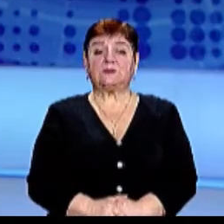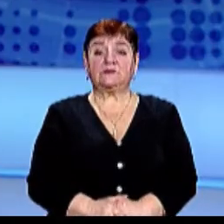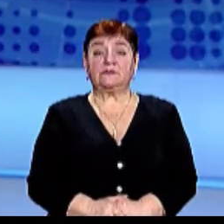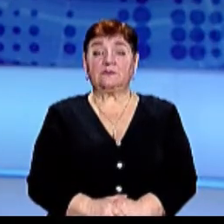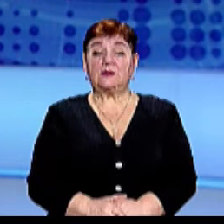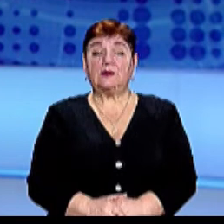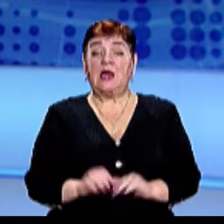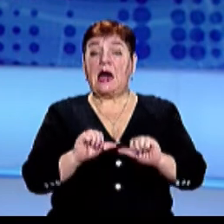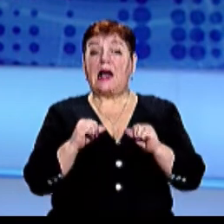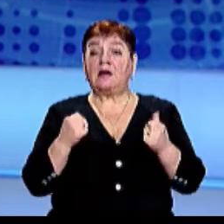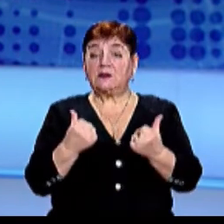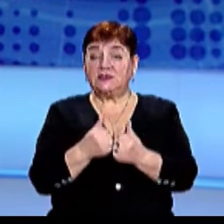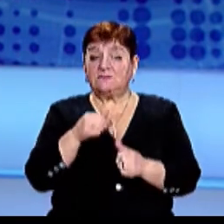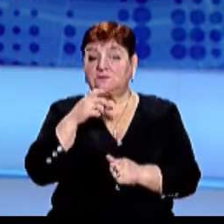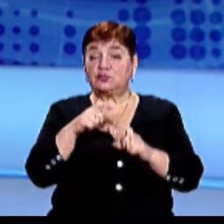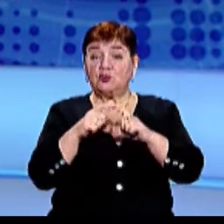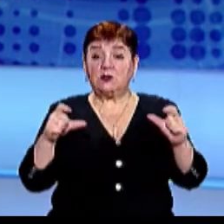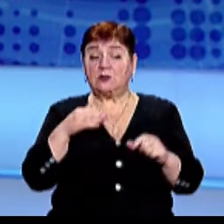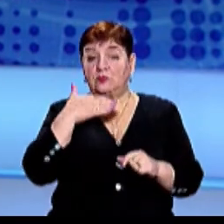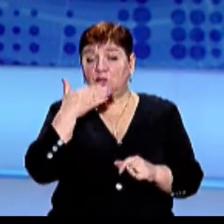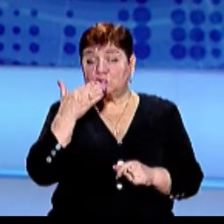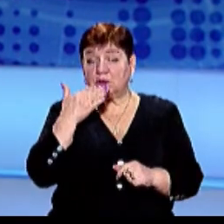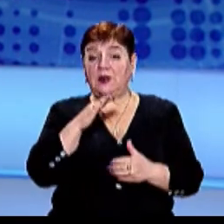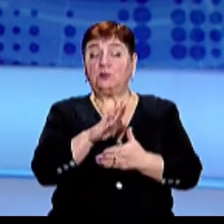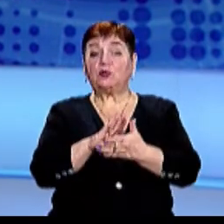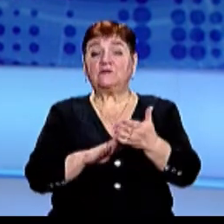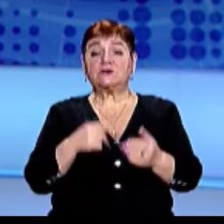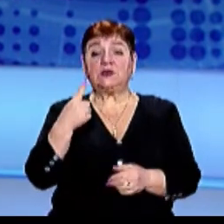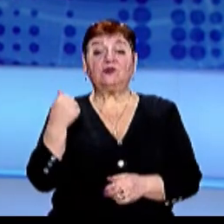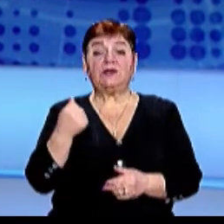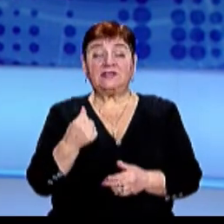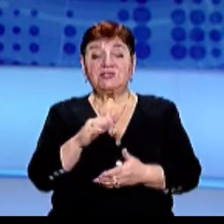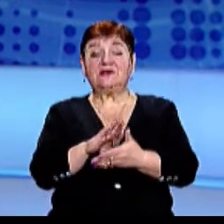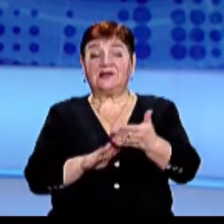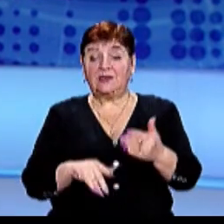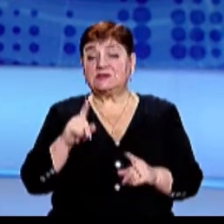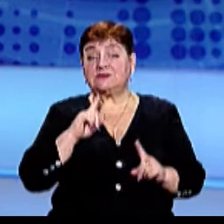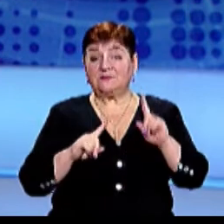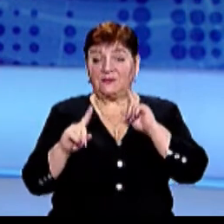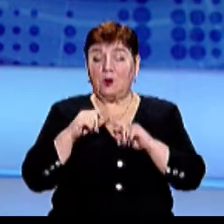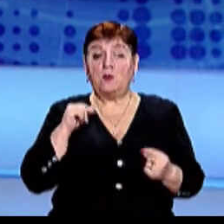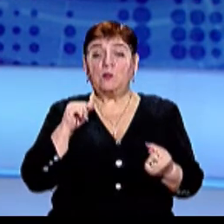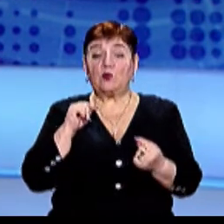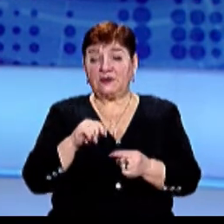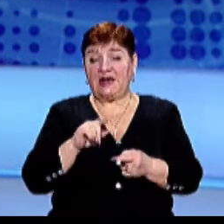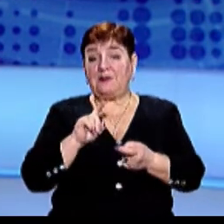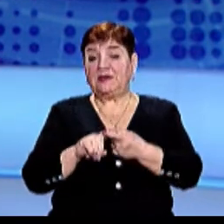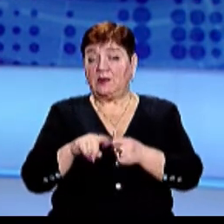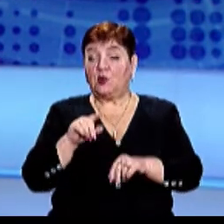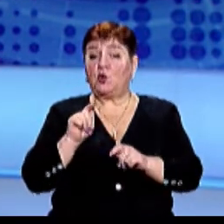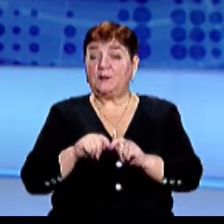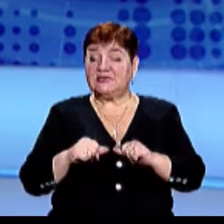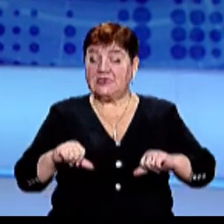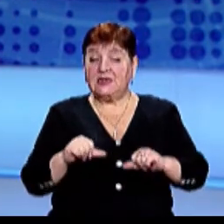Карантин у школах Ужгорода продовжили на тиждень Таке рішення ухвалили сьогодні на засіданні проти підмічної комісії За